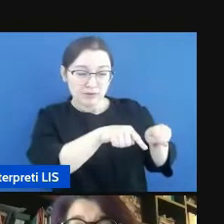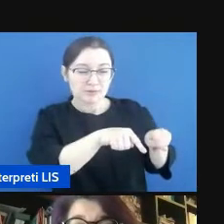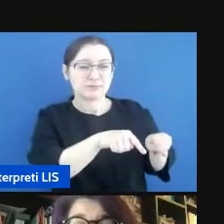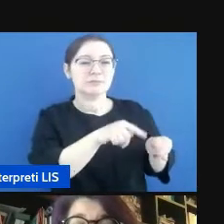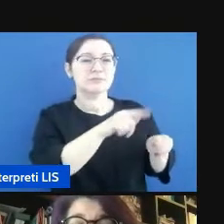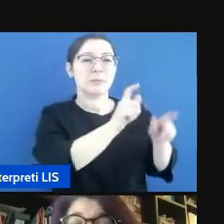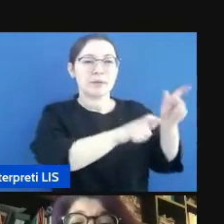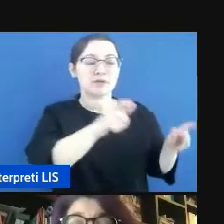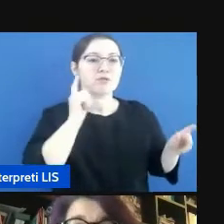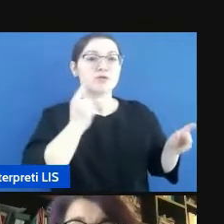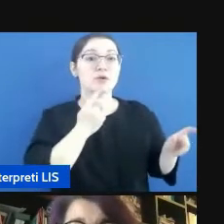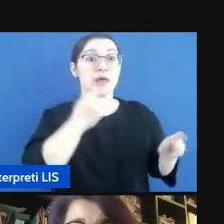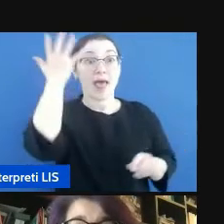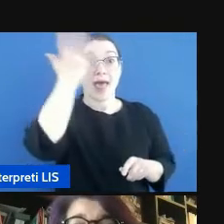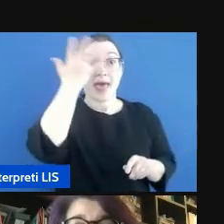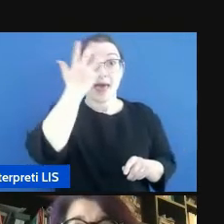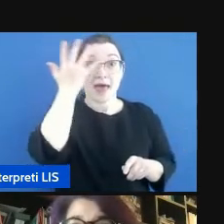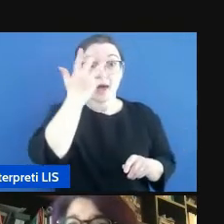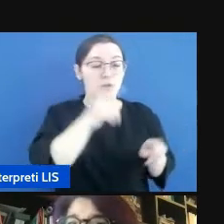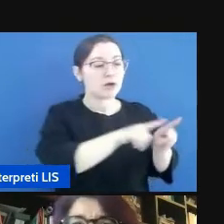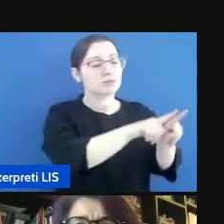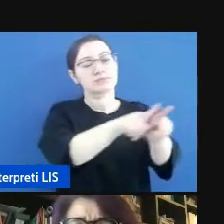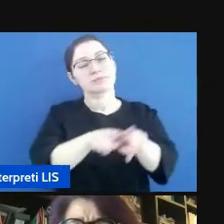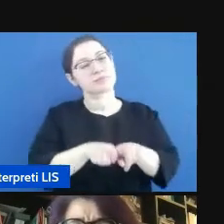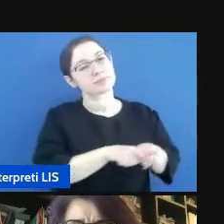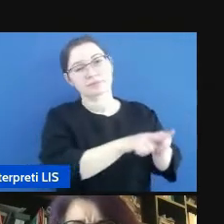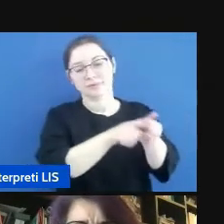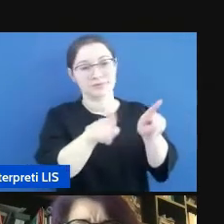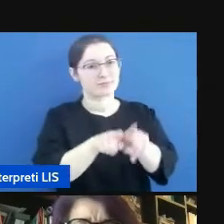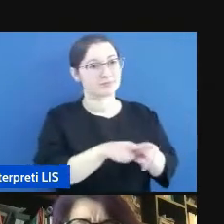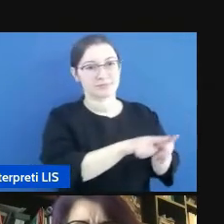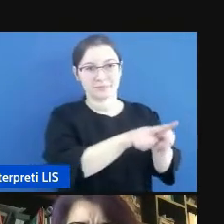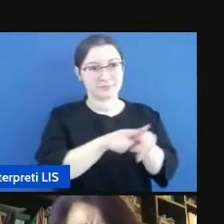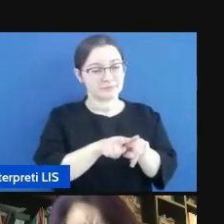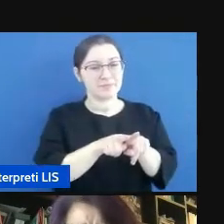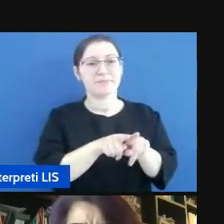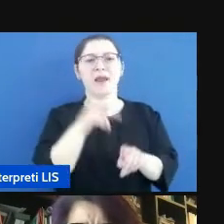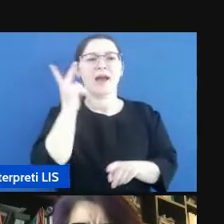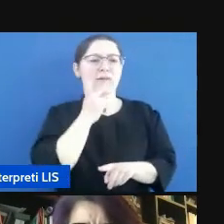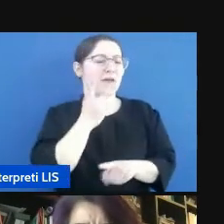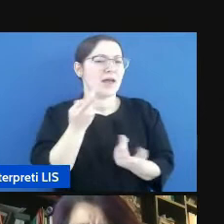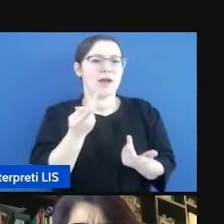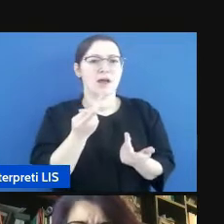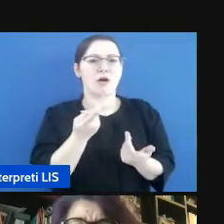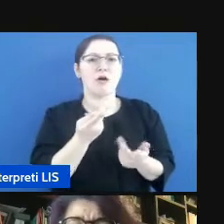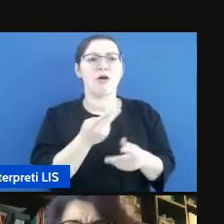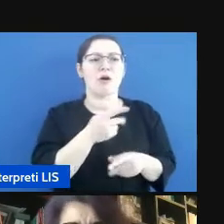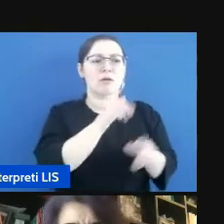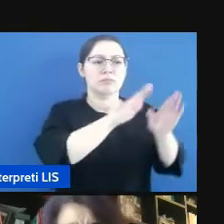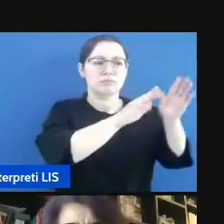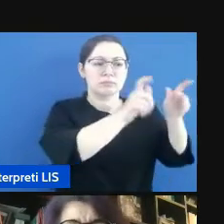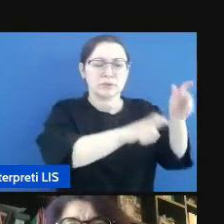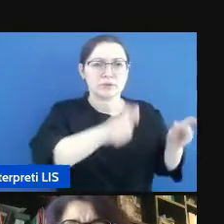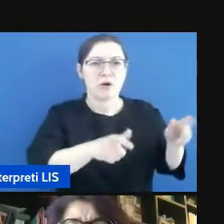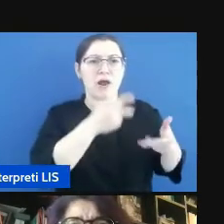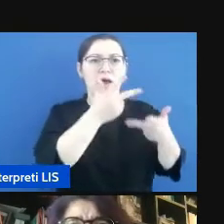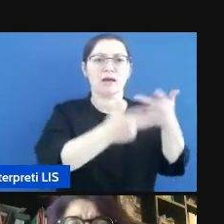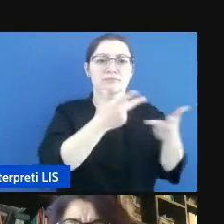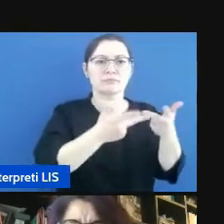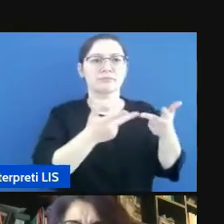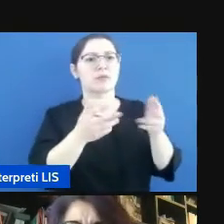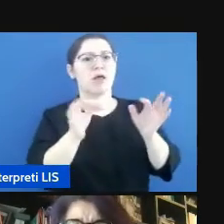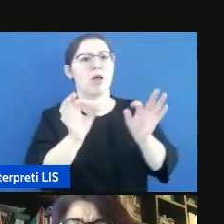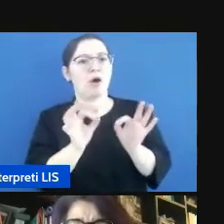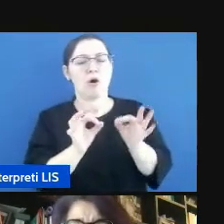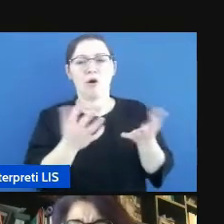sono identici, anche se al di là se sono segnanti o non segnanti, al di là della